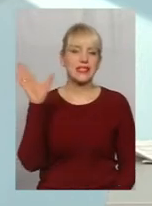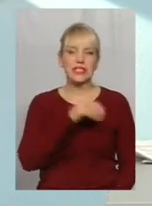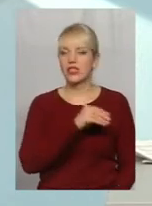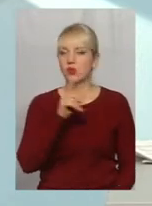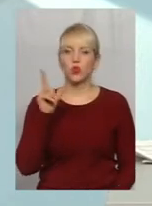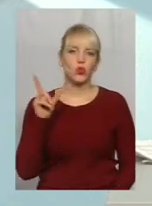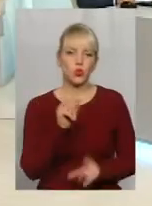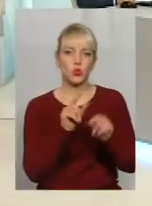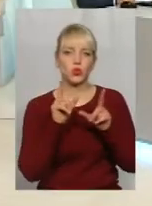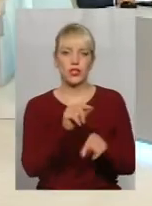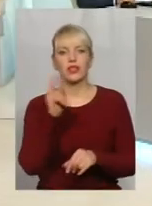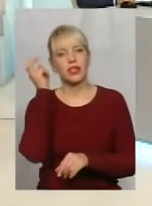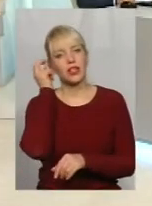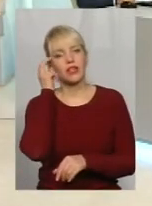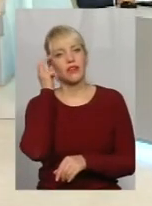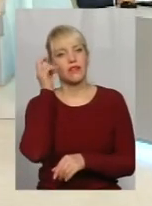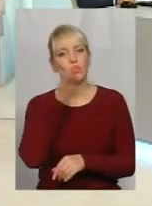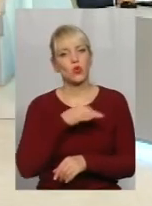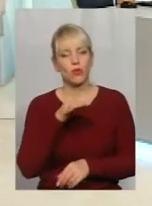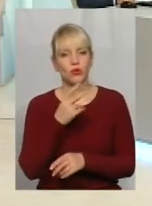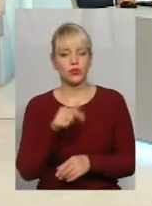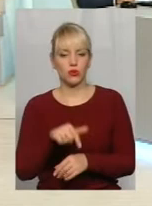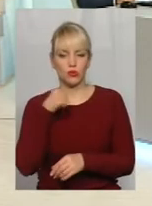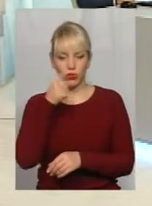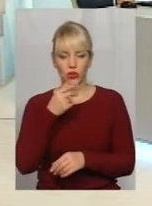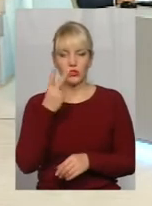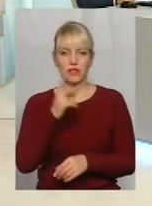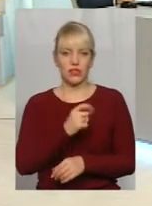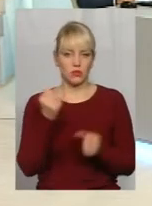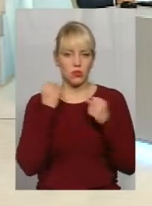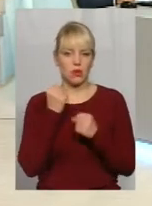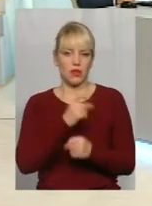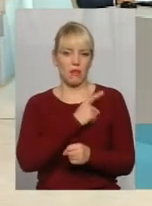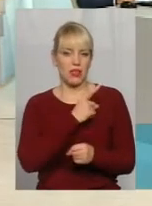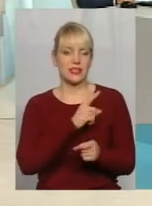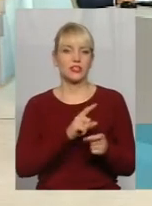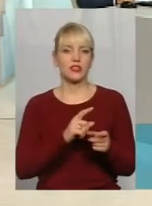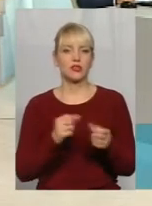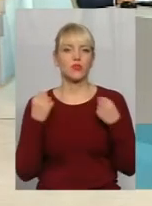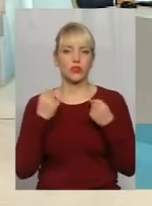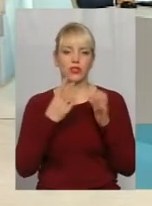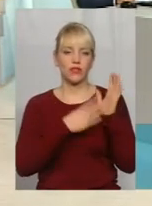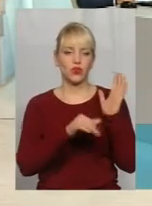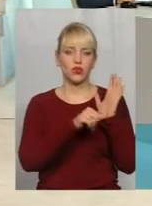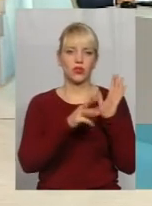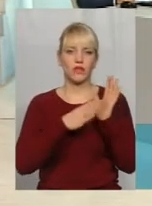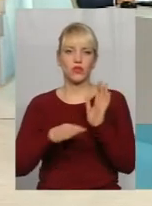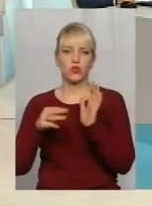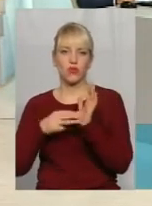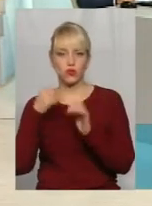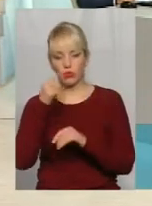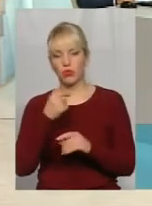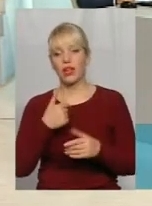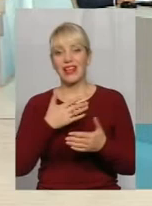і Київську область. В цьому році виконали два спортсмена рівня майстра спорту молоді, 96-98 рік. Виходці наші,